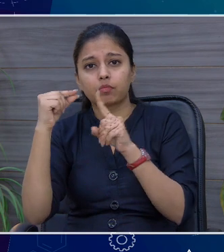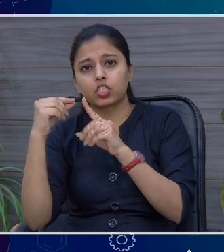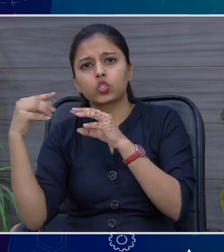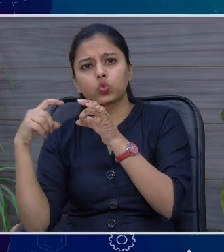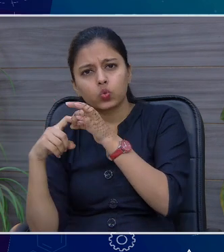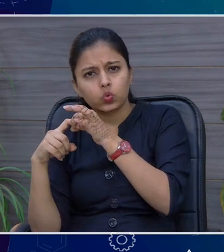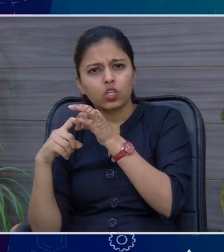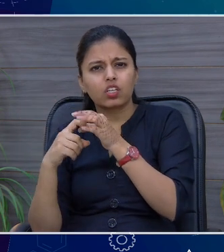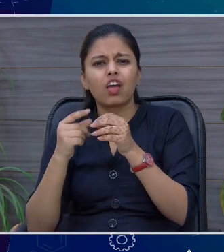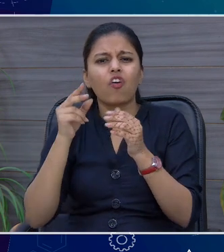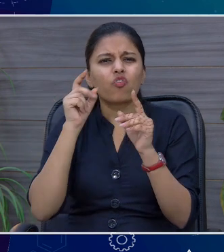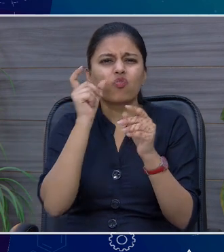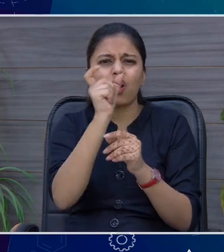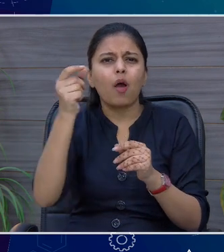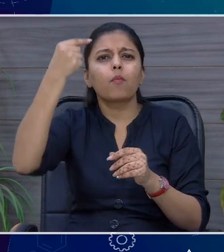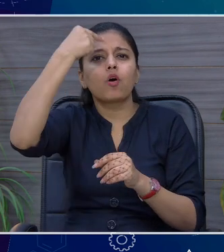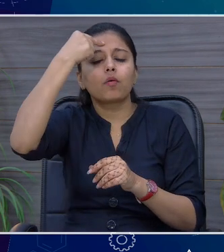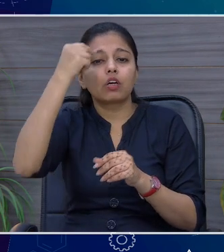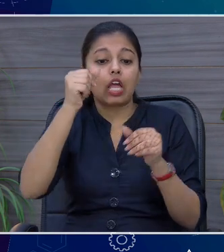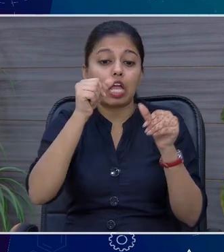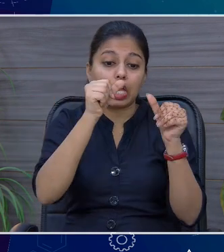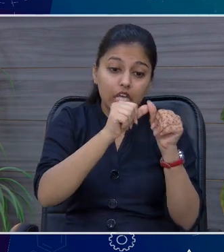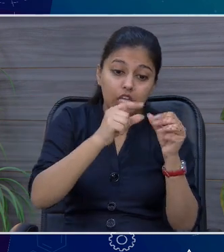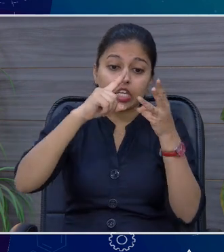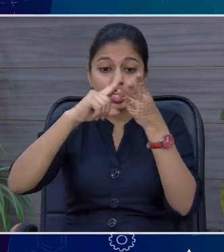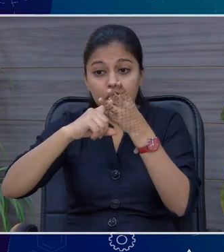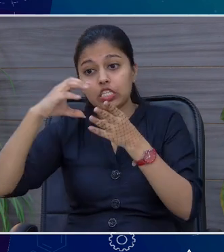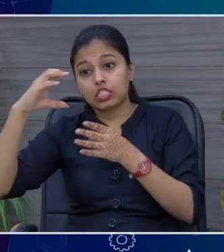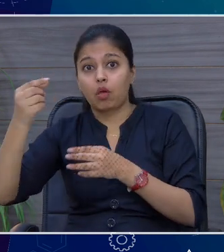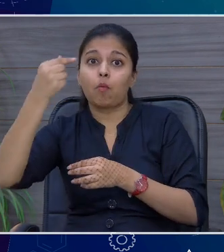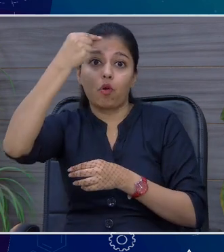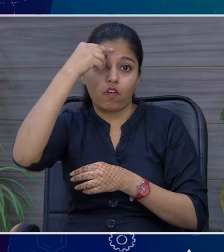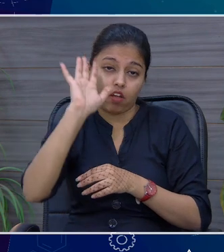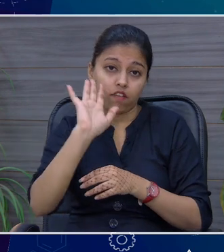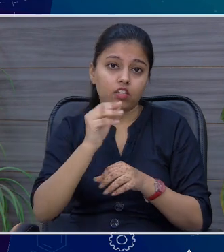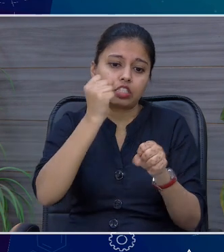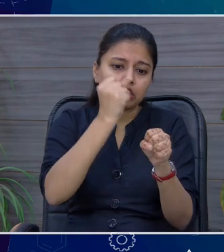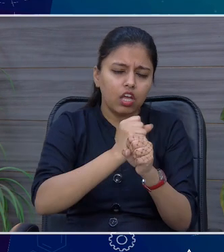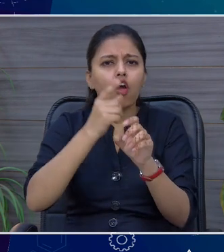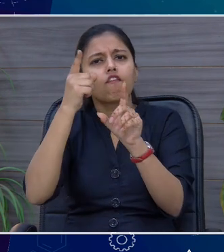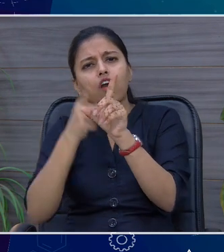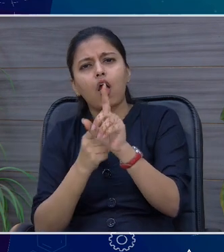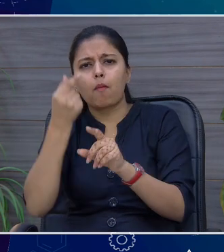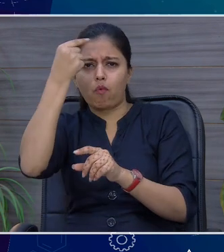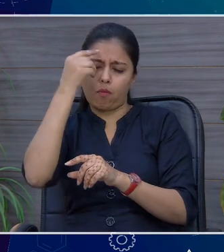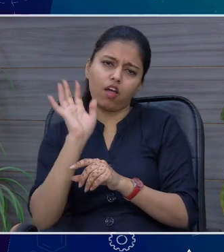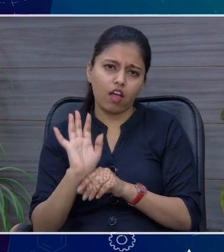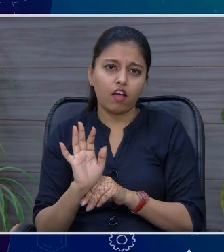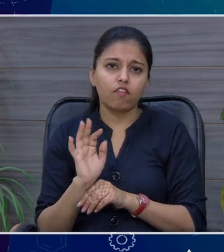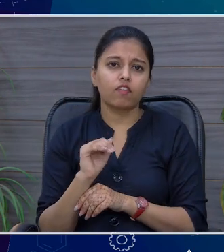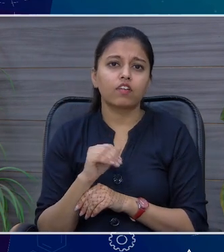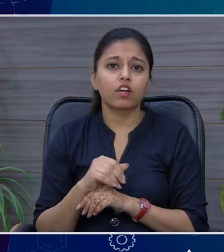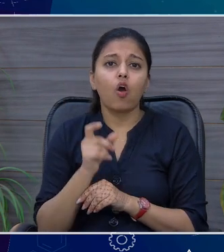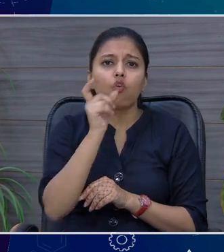रहती है, these words, मैं बाता हूँ, A और E और C को लेकर भी confusion होती है, जी और Y को लेकर confusion होती है, में, तो जिन